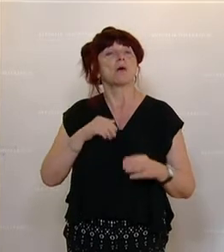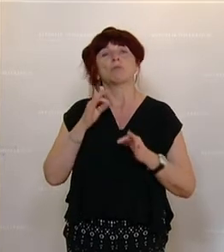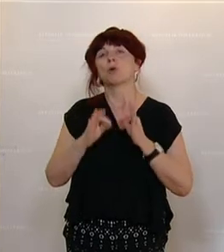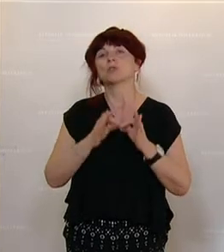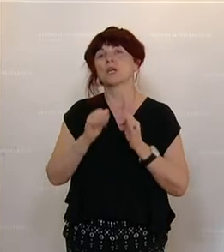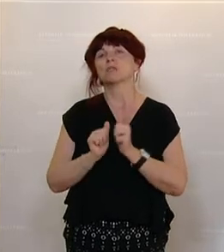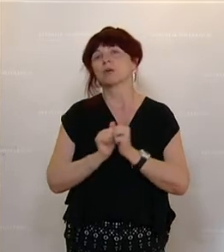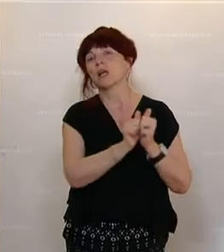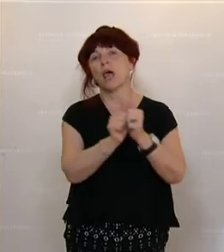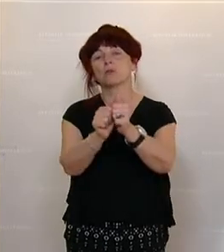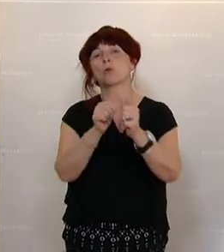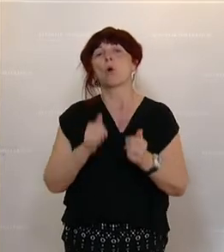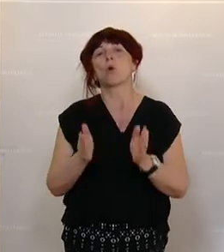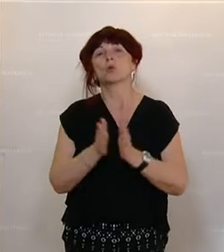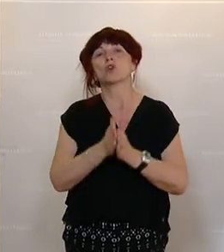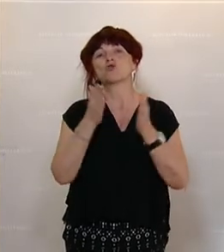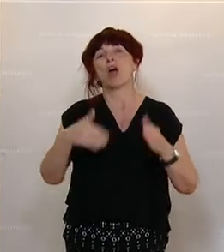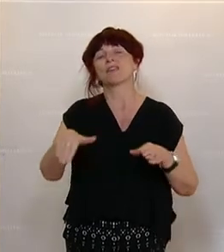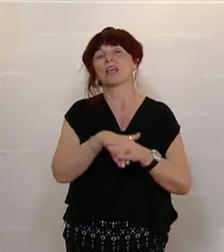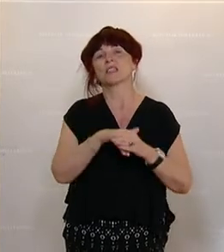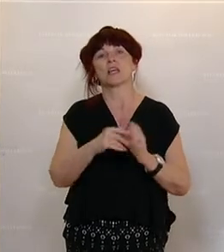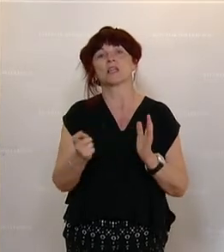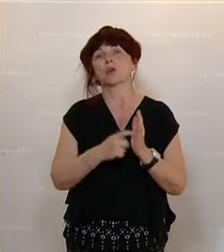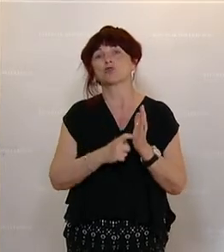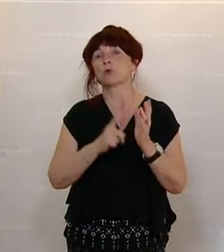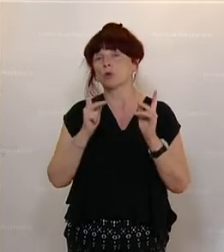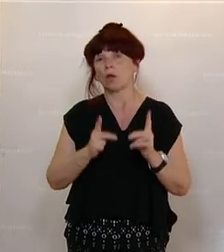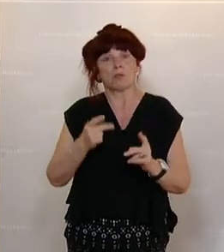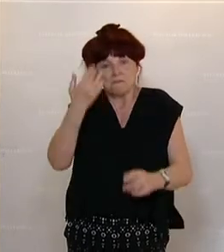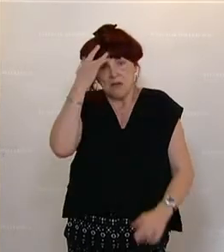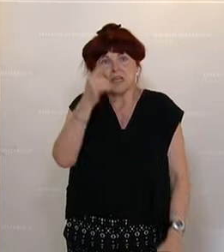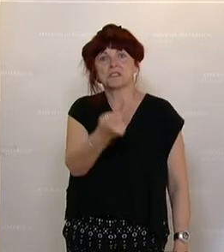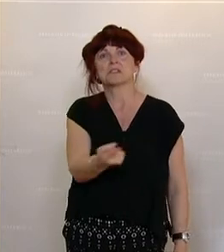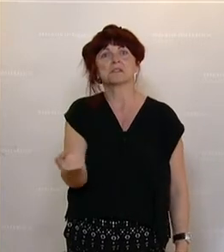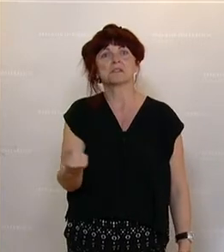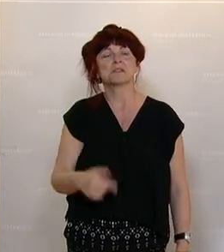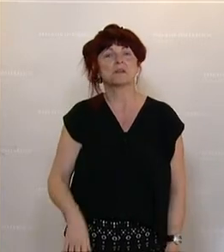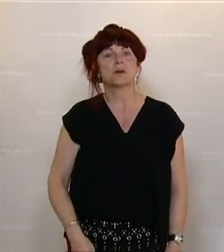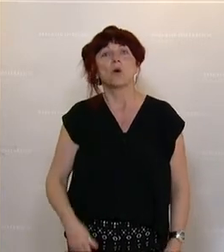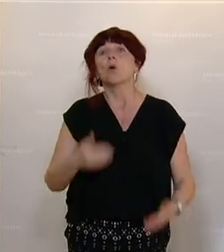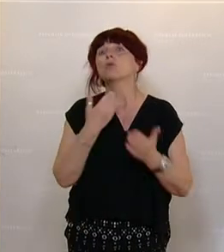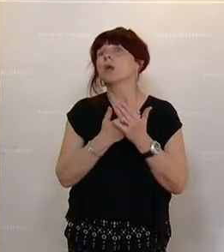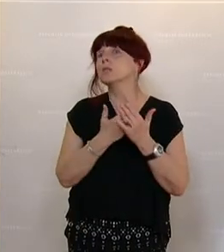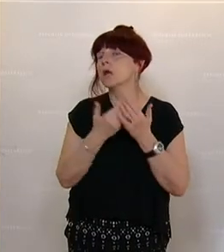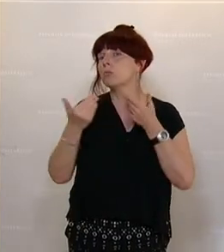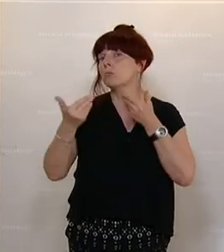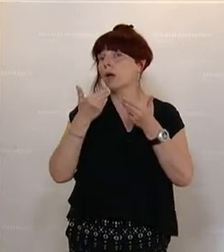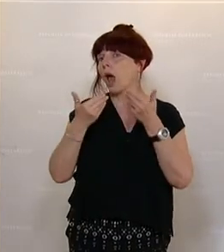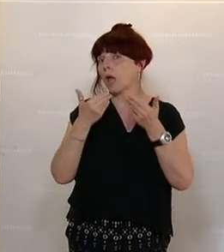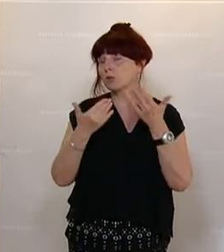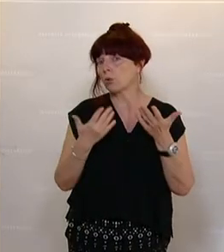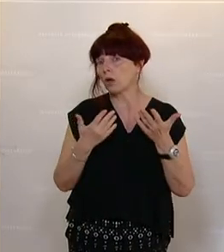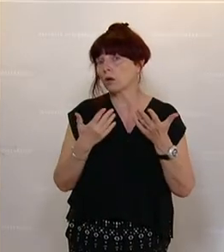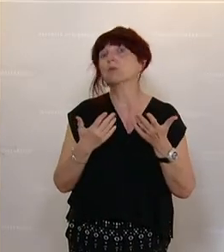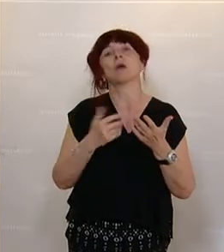die Möglichkeit zur Durchsetzung von Schadenersatzansprüchen einfach nicht mehr gekannt haben, nicht mehr gewusst haben. Und dass sie auf Beratungen, insbesondere im